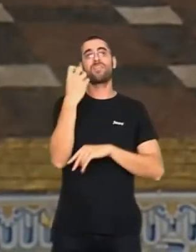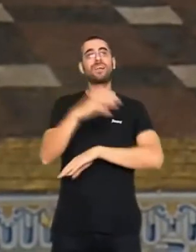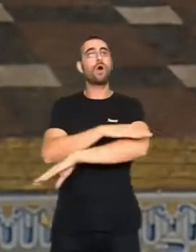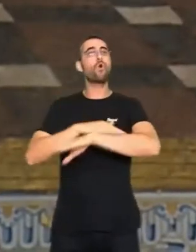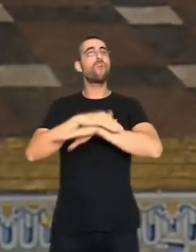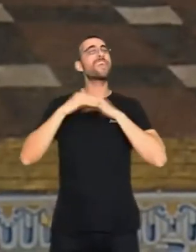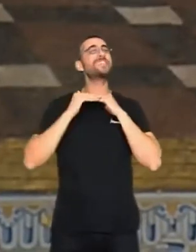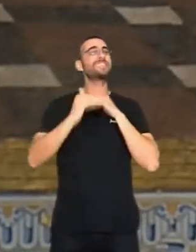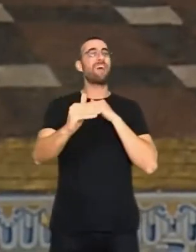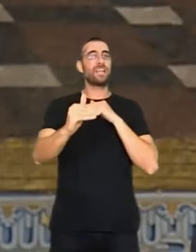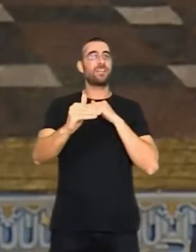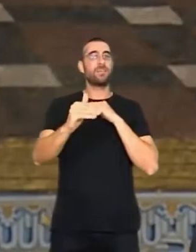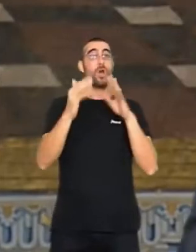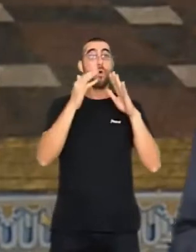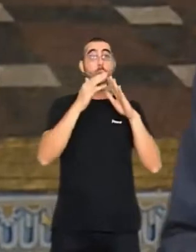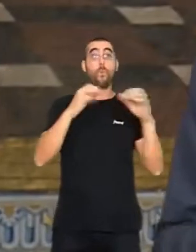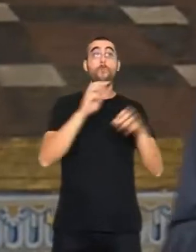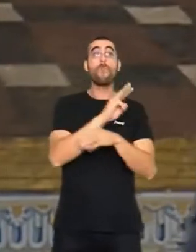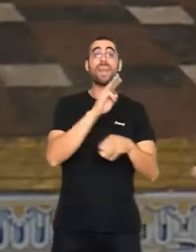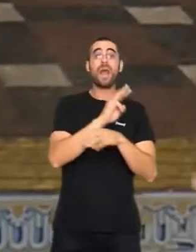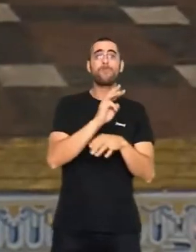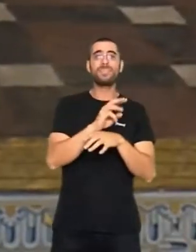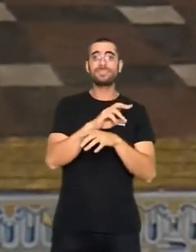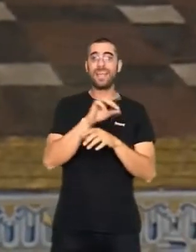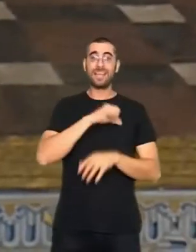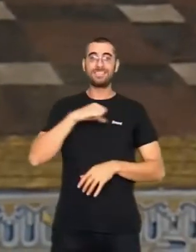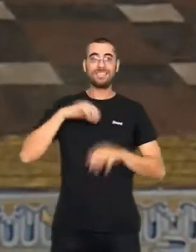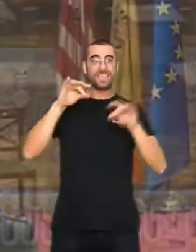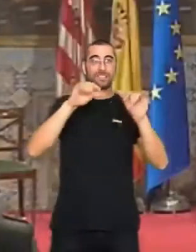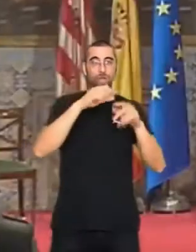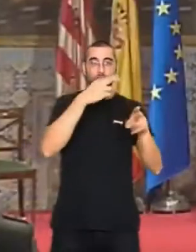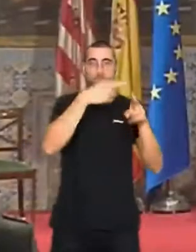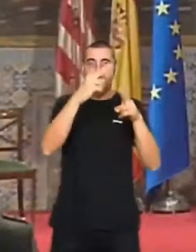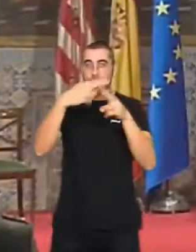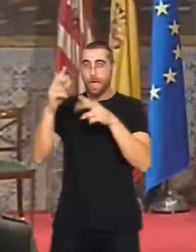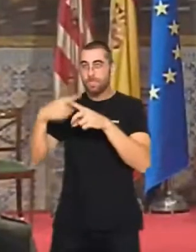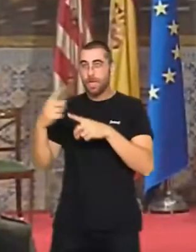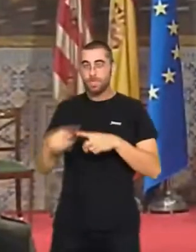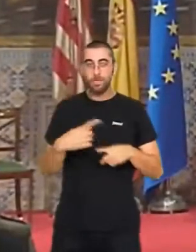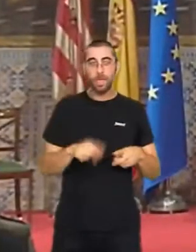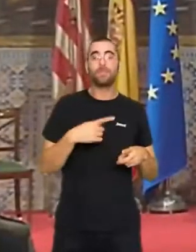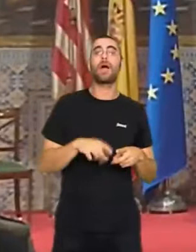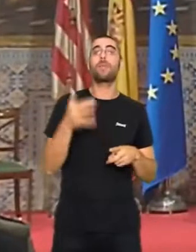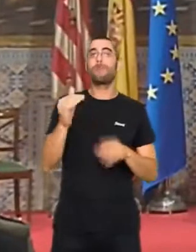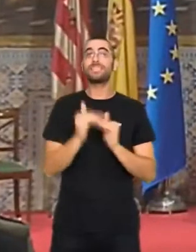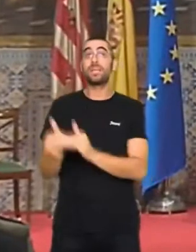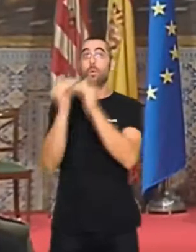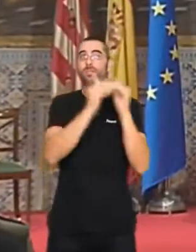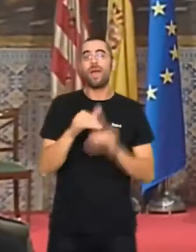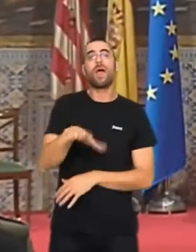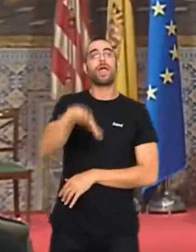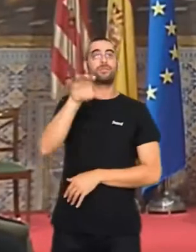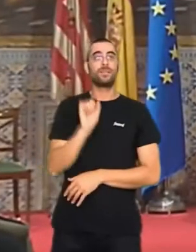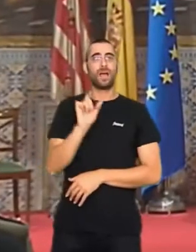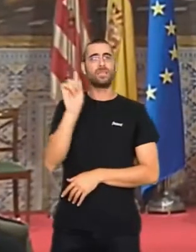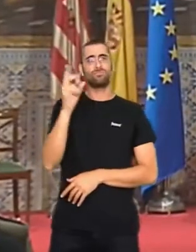estable i un Parlament que entenga la diversitat territorial i garantisca la igualtat entre els espanyols. i